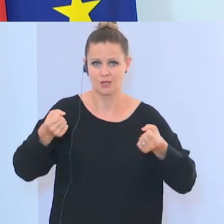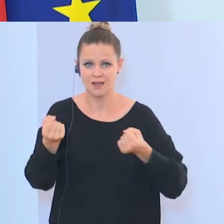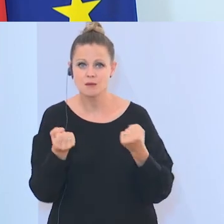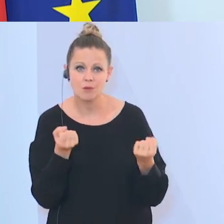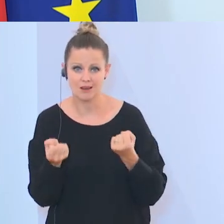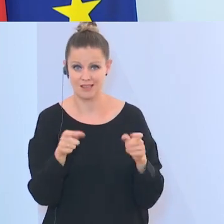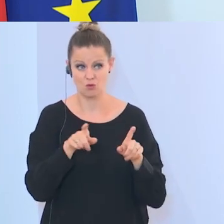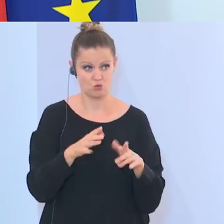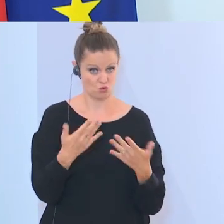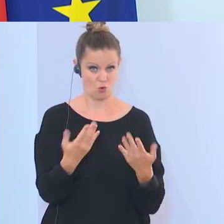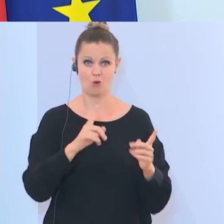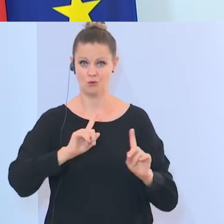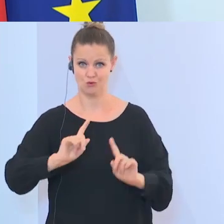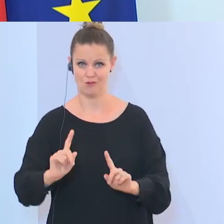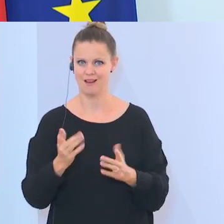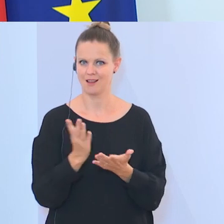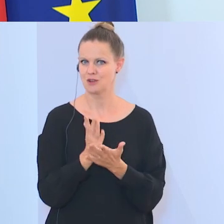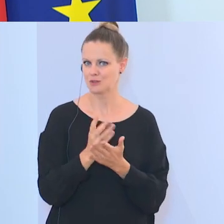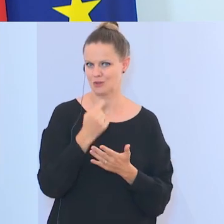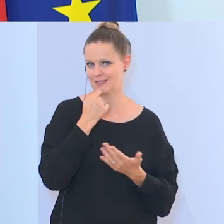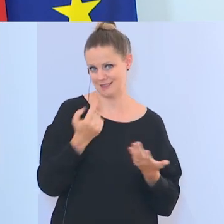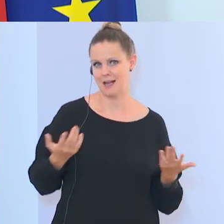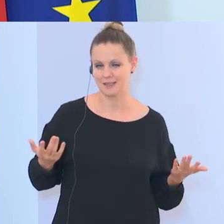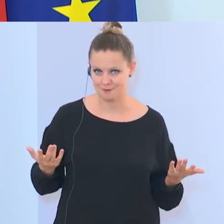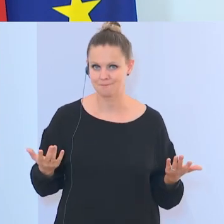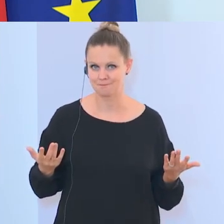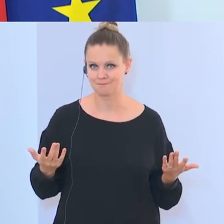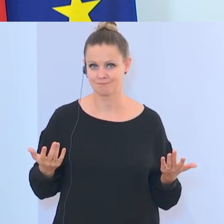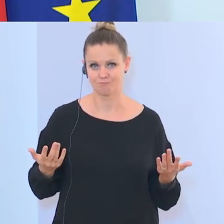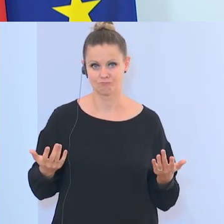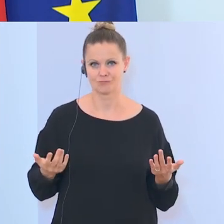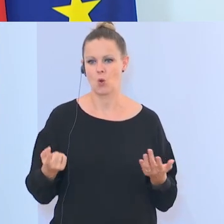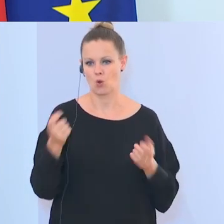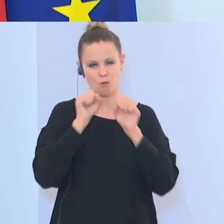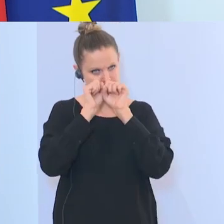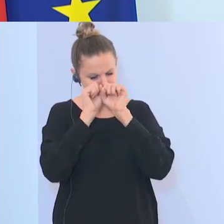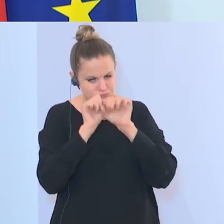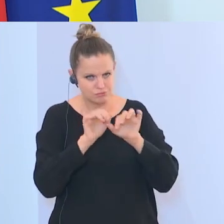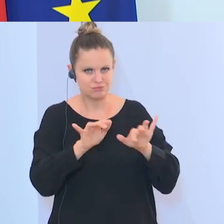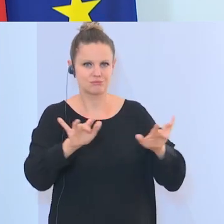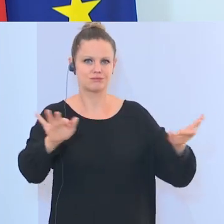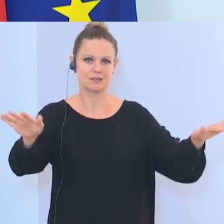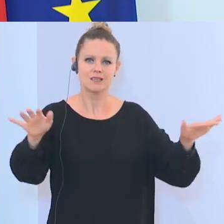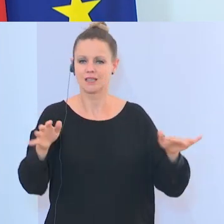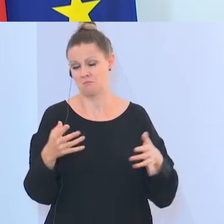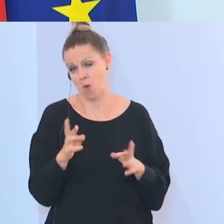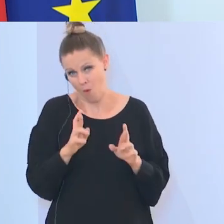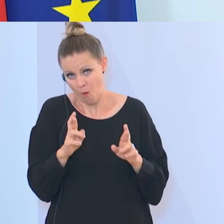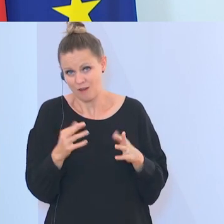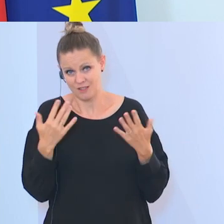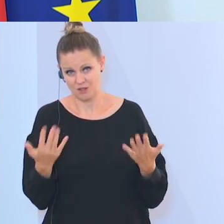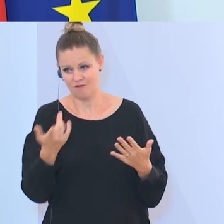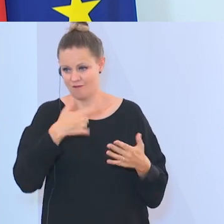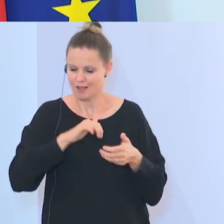um so eine Stelle, die wie gesagt eine Ausstrahlkraft haben wird, hoffen wir und daran wollen wir alle